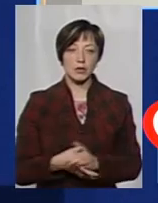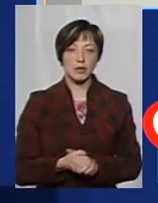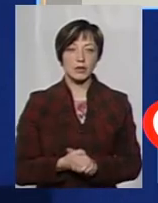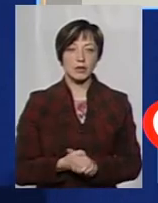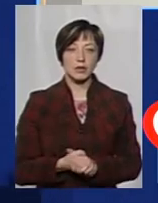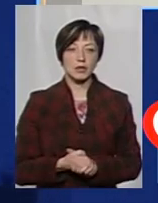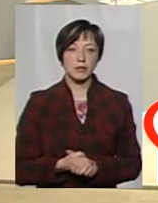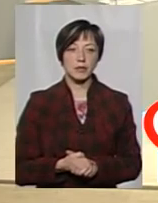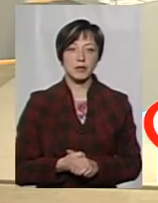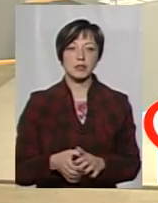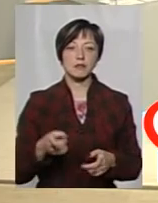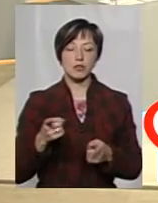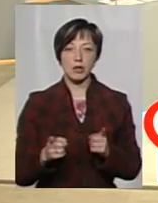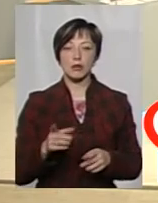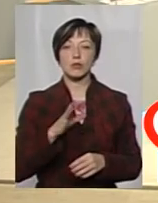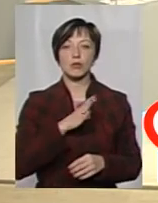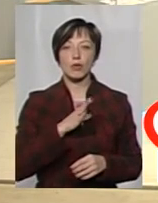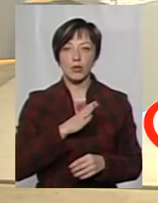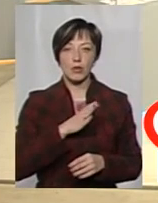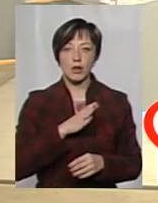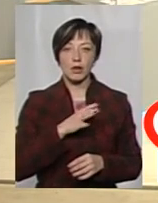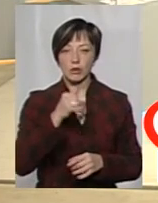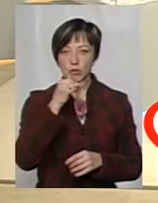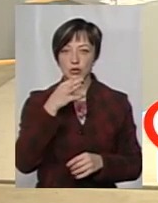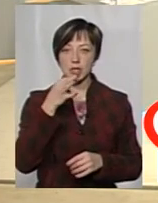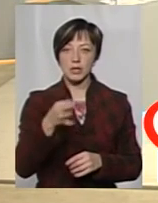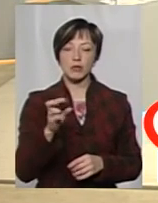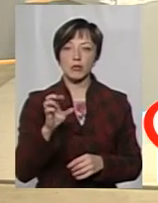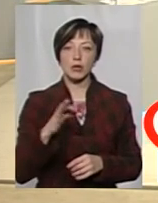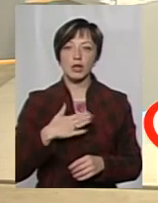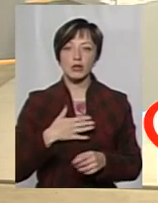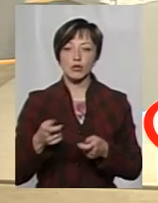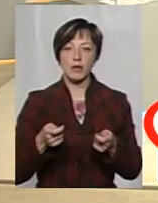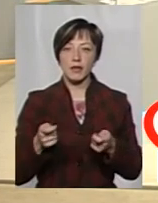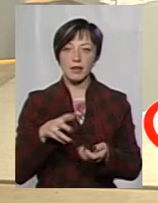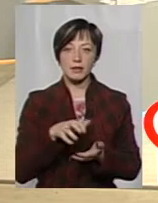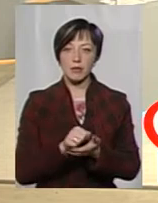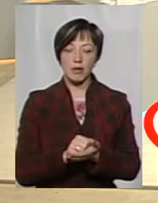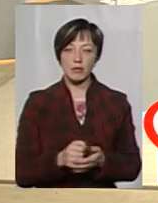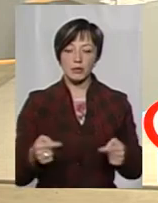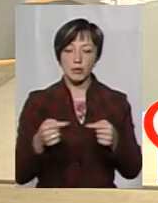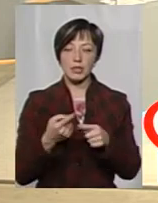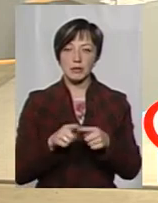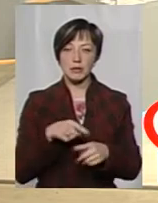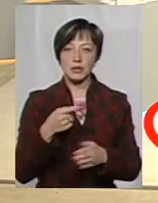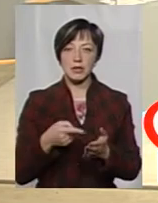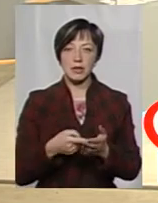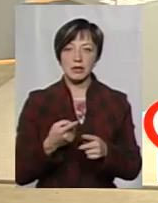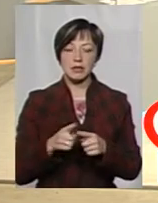звичайно, було, я не можу сказати, тому що наше управління не займається безпосередньо цим питанням, це